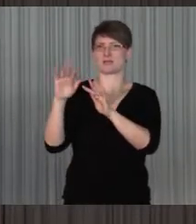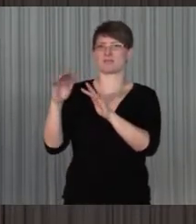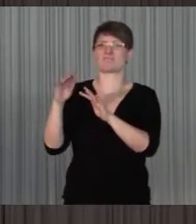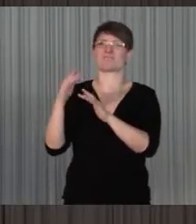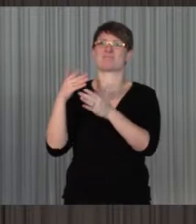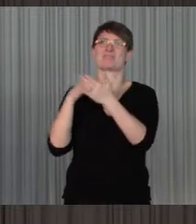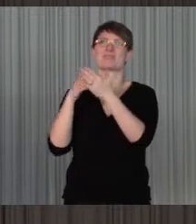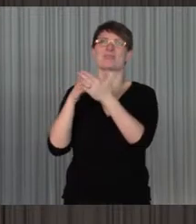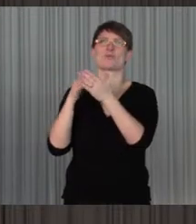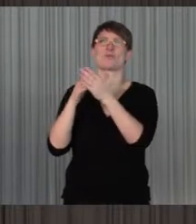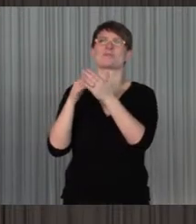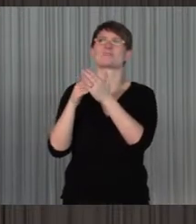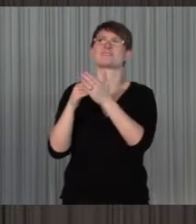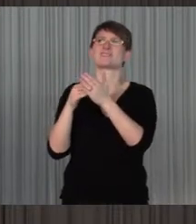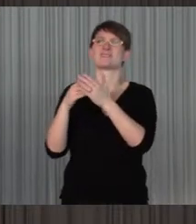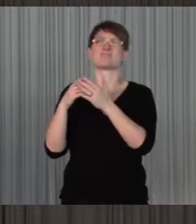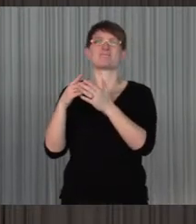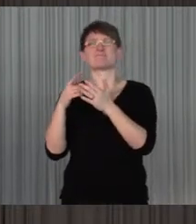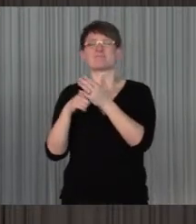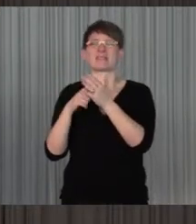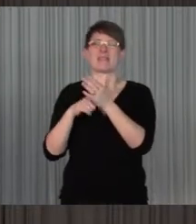behinderungsbedingte Beeinträchtigungen